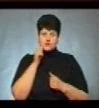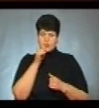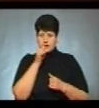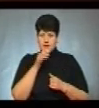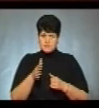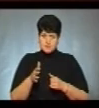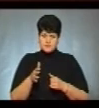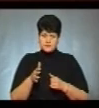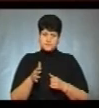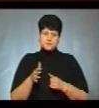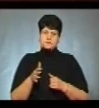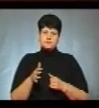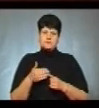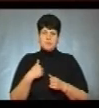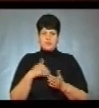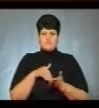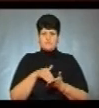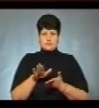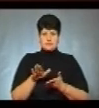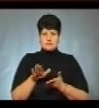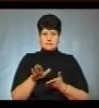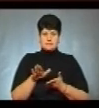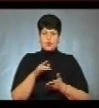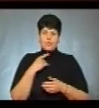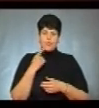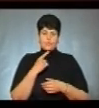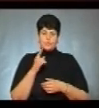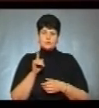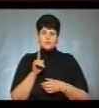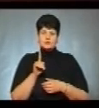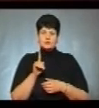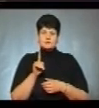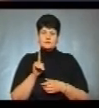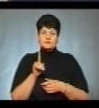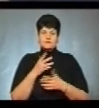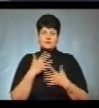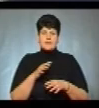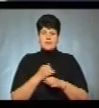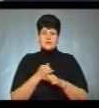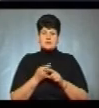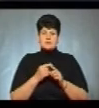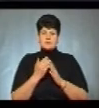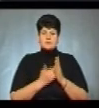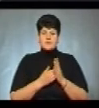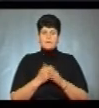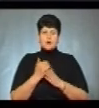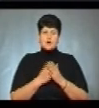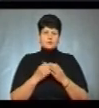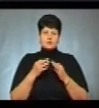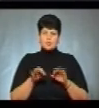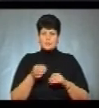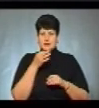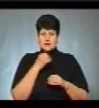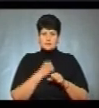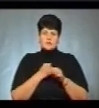міг. Мені відказали. Кажуть, що вже не діє». «Та програма доступних ліків працювала